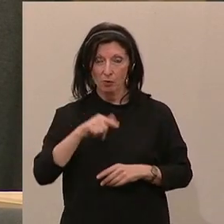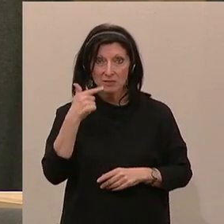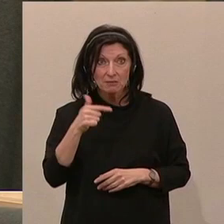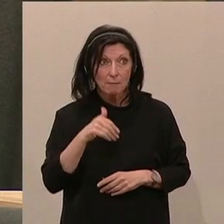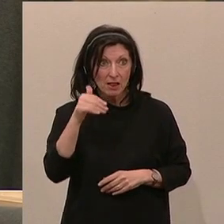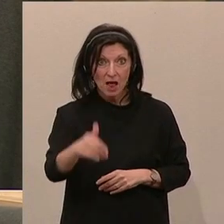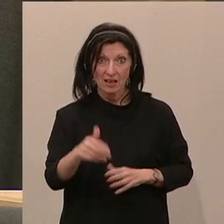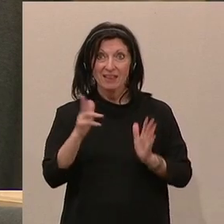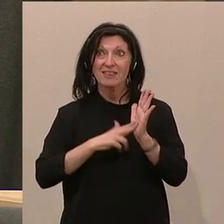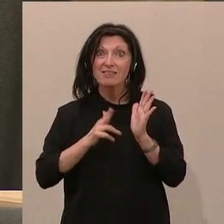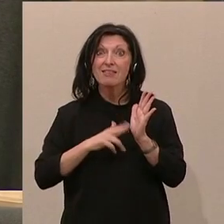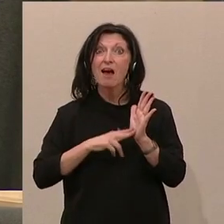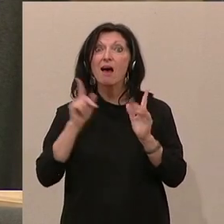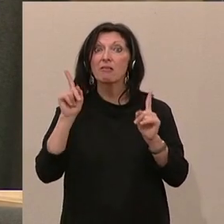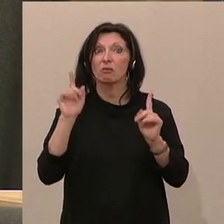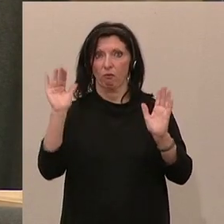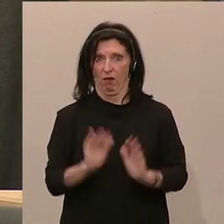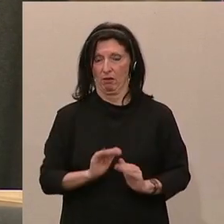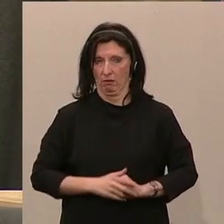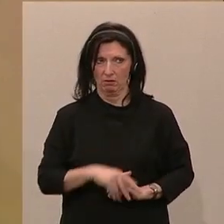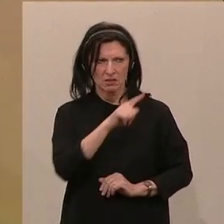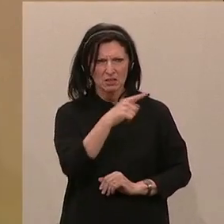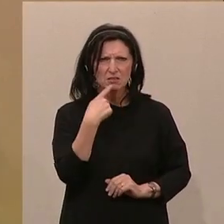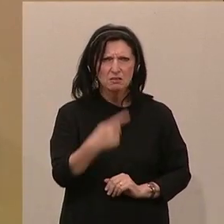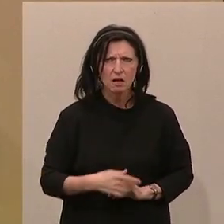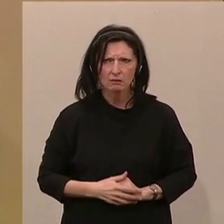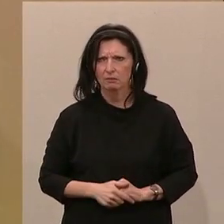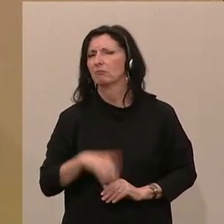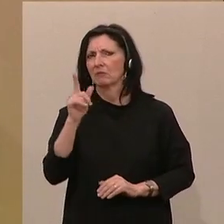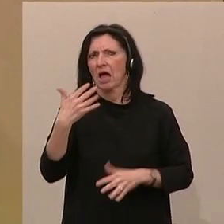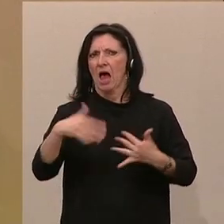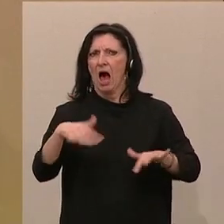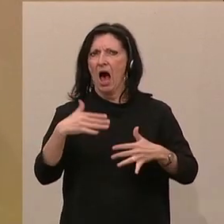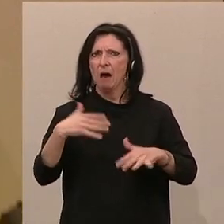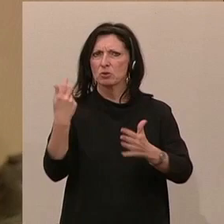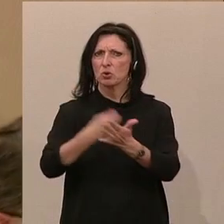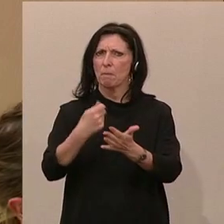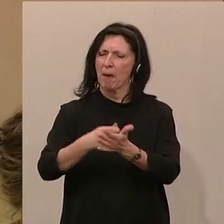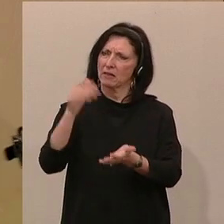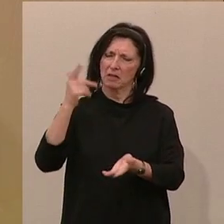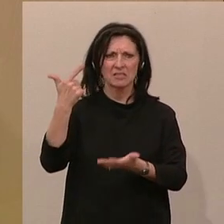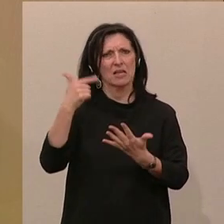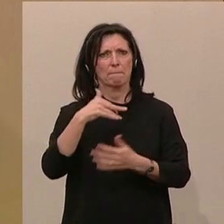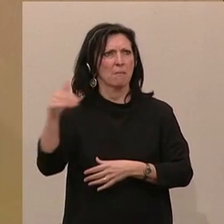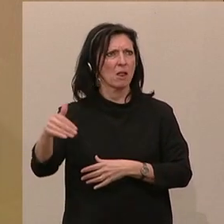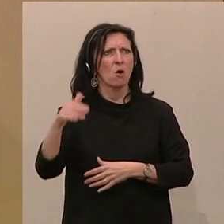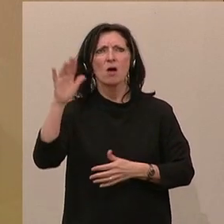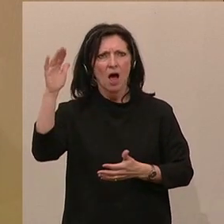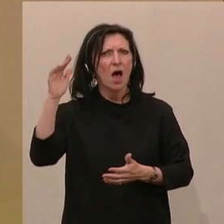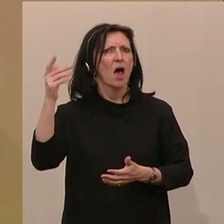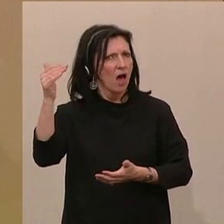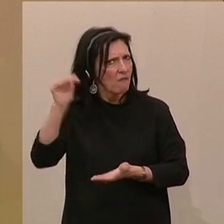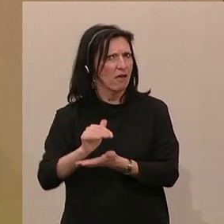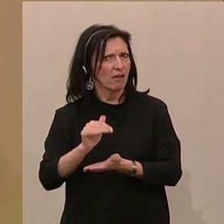Nettoentlastungsvolumen. Wenn Sie behaupten, dass die Senkung der Arbeitslosenbeiträge mit 700 Millionen kein großes Vorhaben